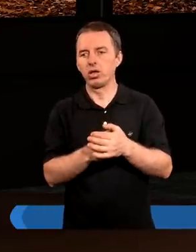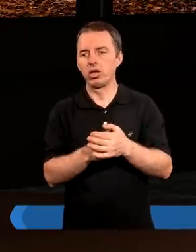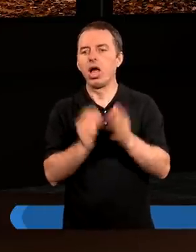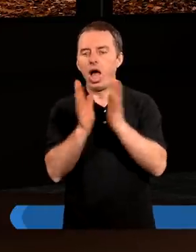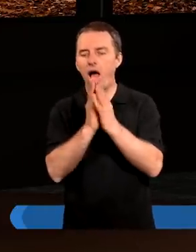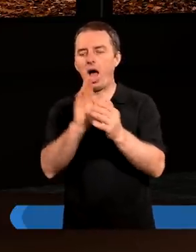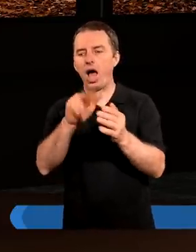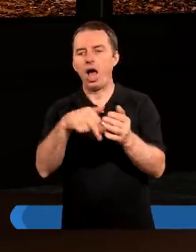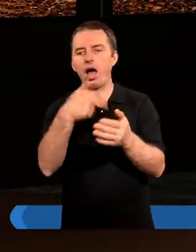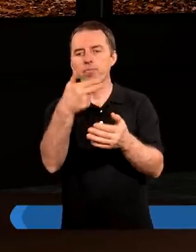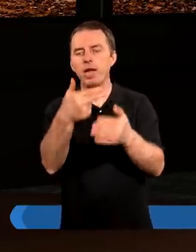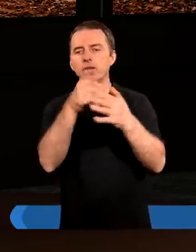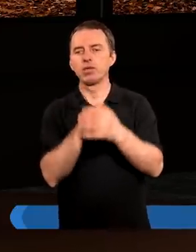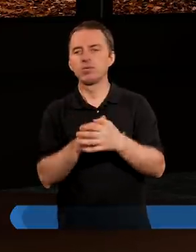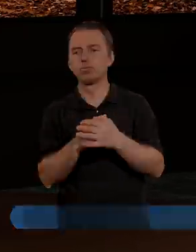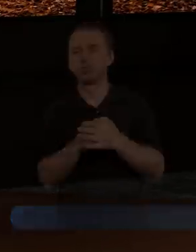Amen.